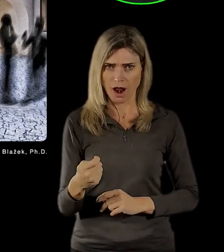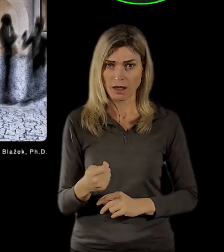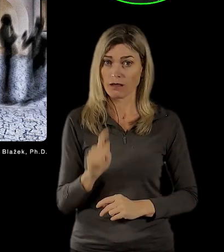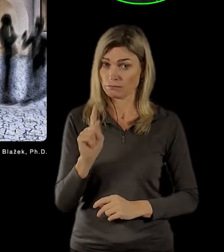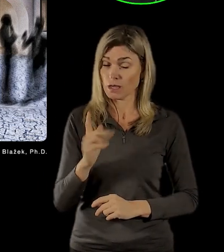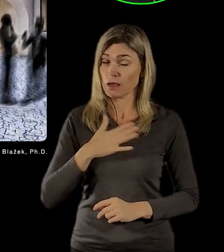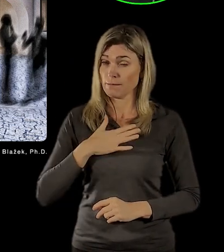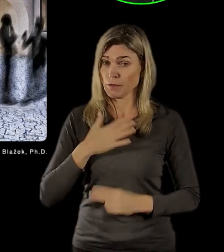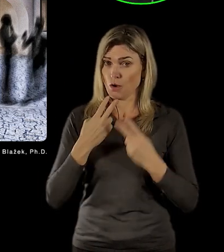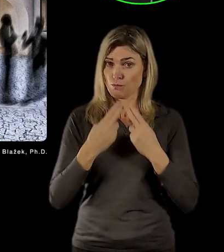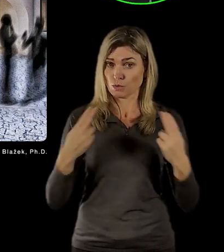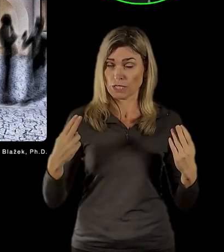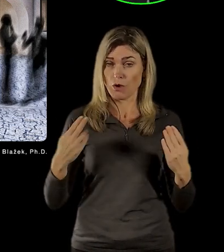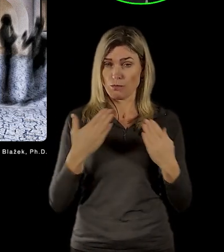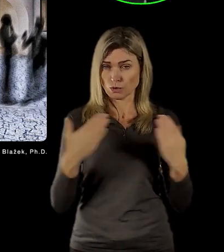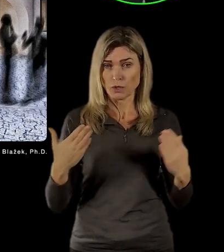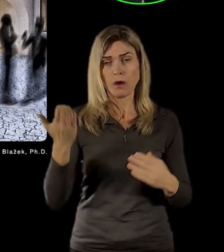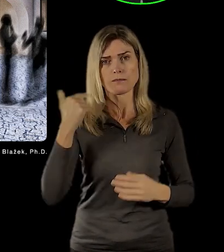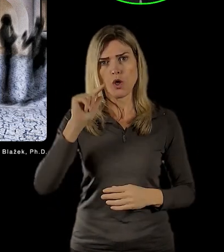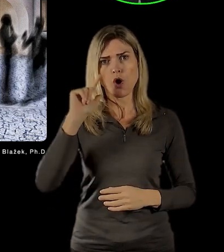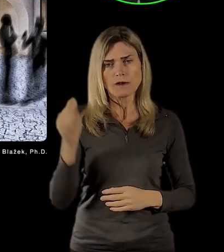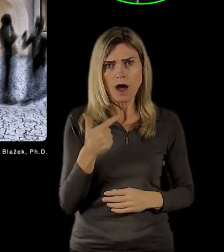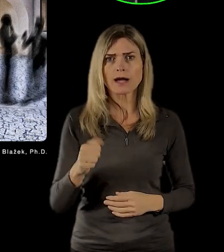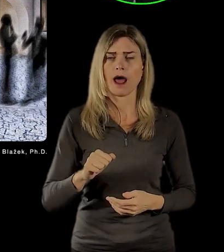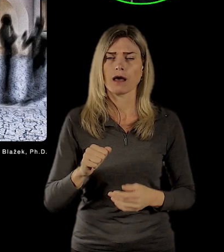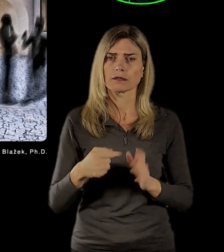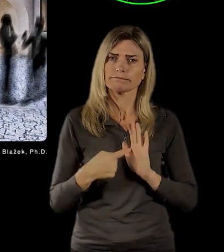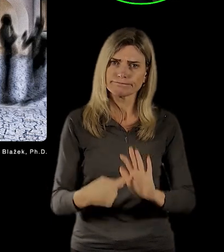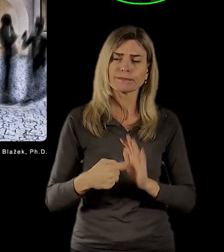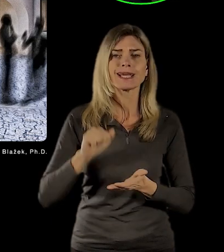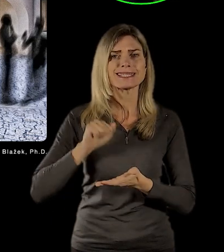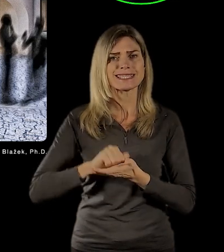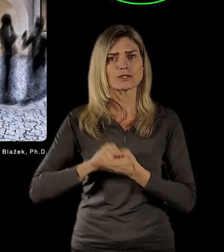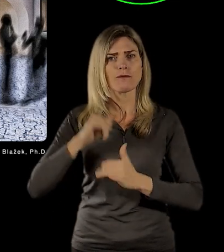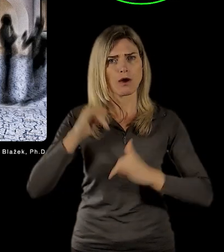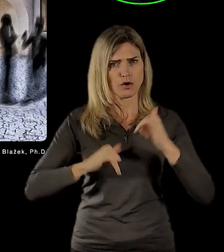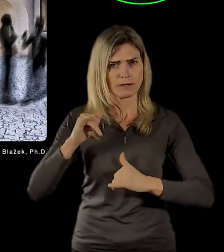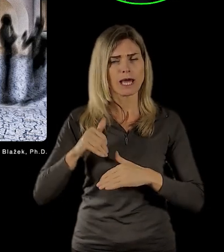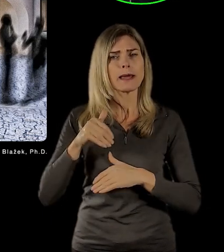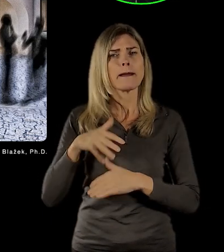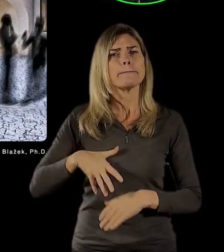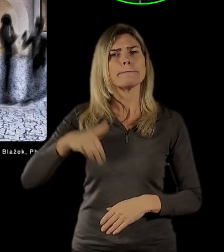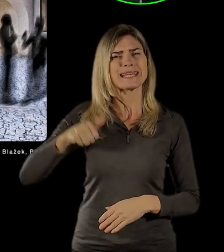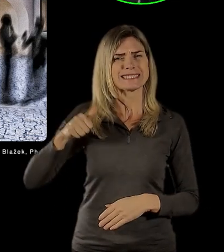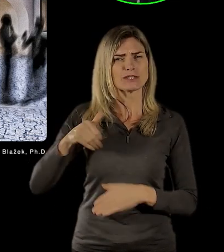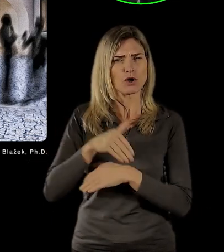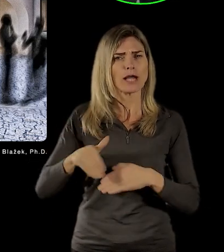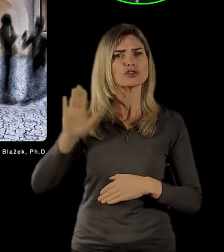bylo dvakrát předmětem tiskové konference ministra zahraničí Ruské federace Lavrová, což je úplně absurdní,